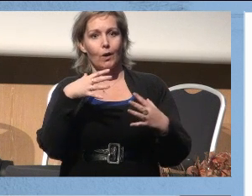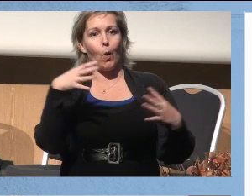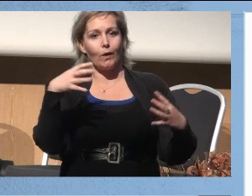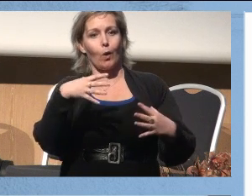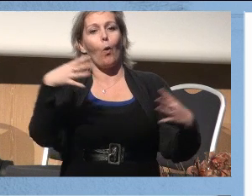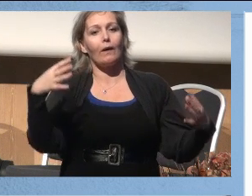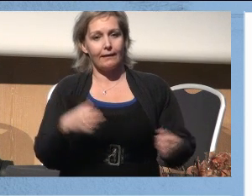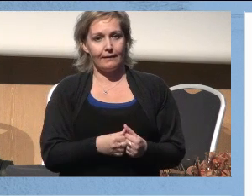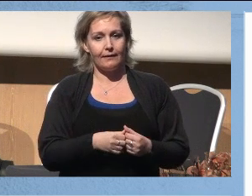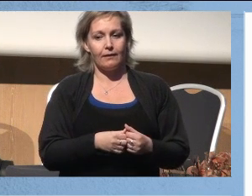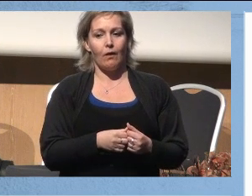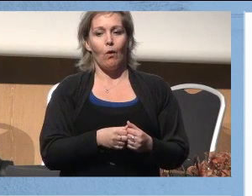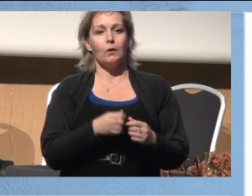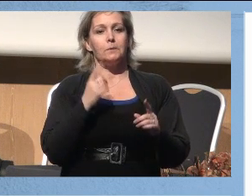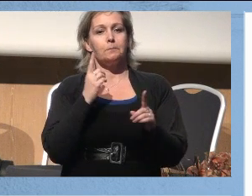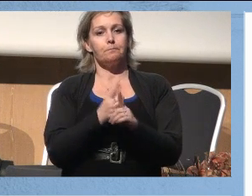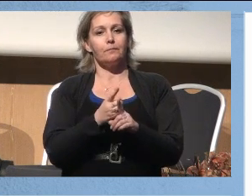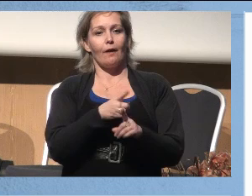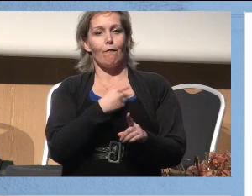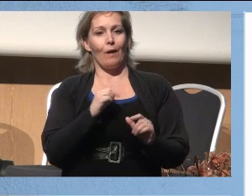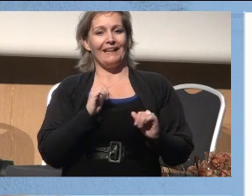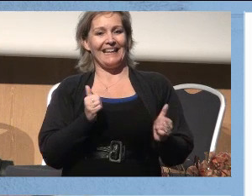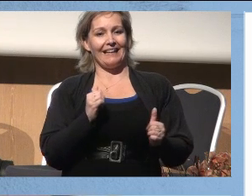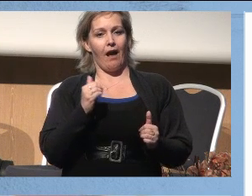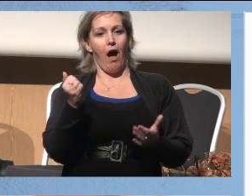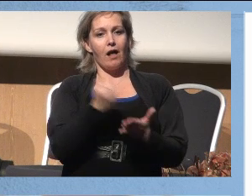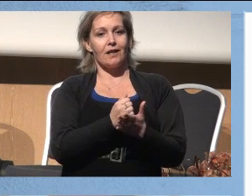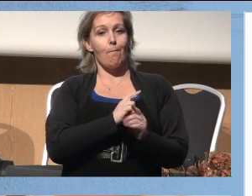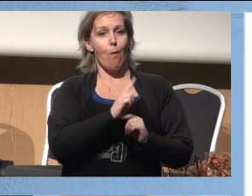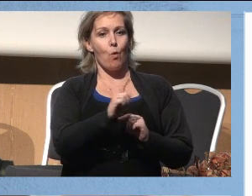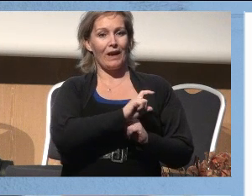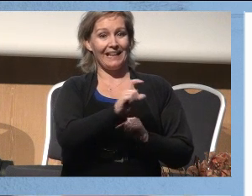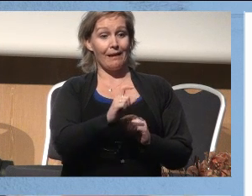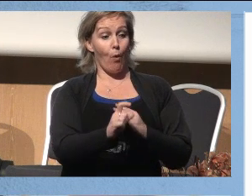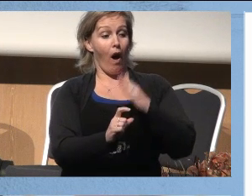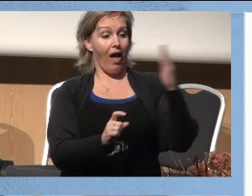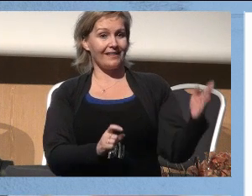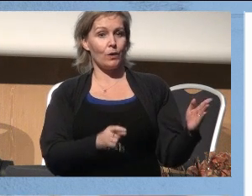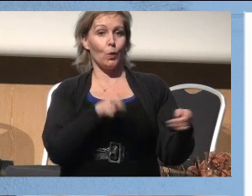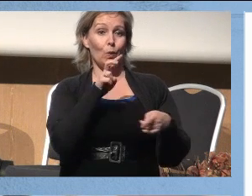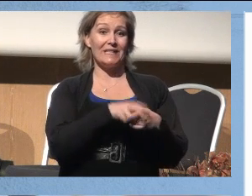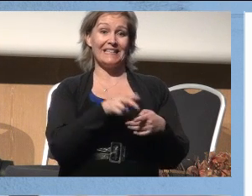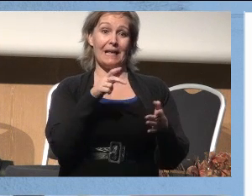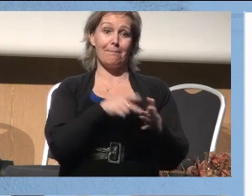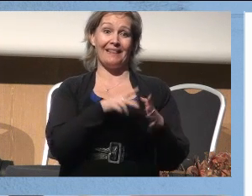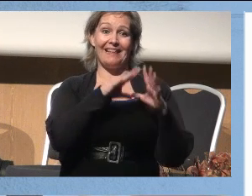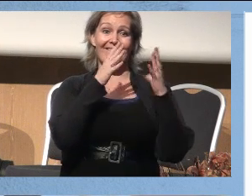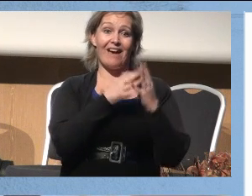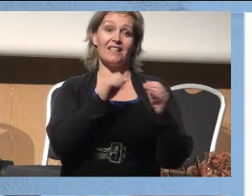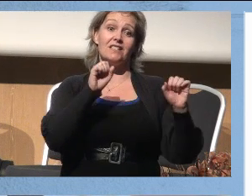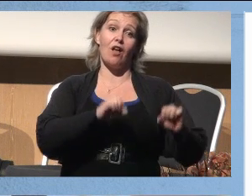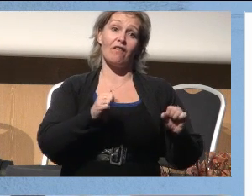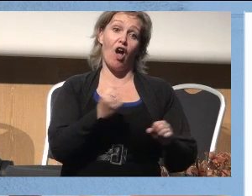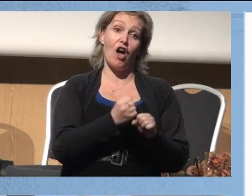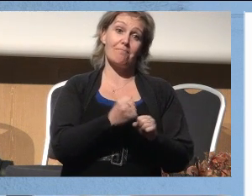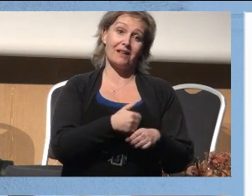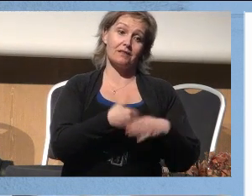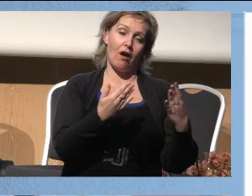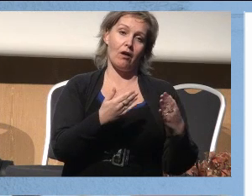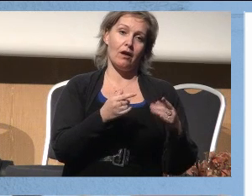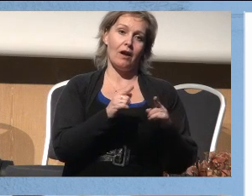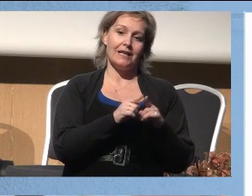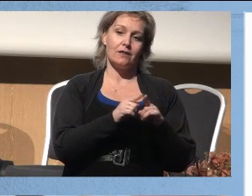øker. Så møter hun vår kjekke ansatte på Polenikken på den andre siden. Hun sitter midt i verdens travleste arbeidsdag. Det